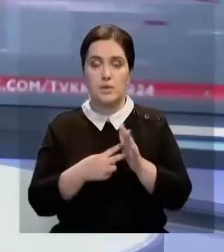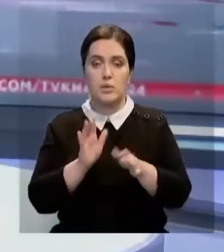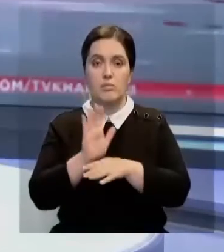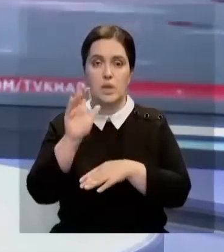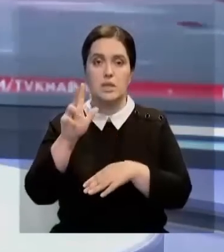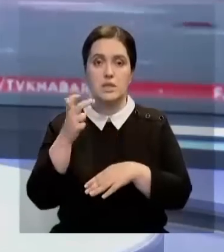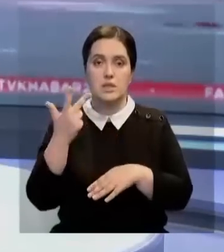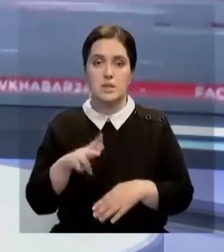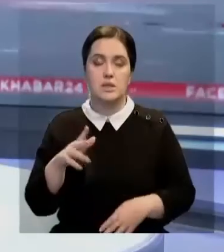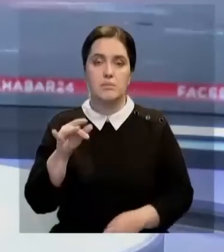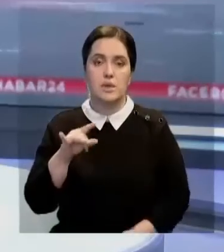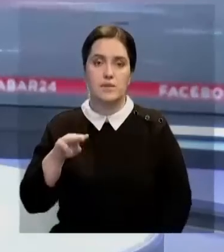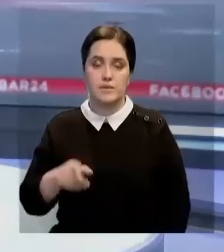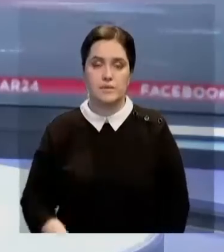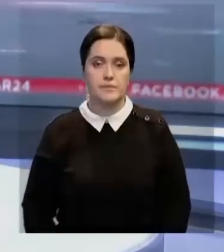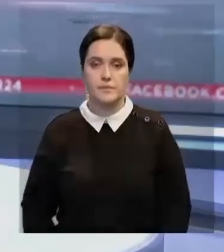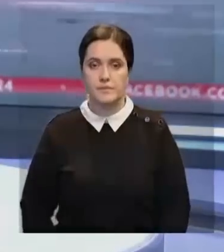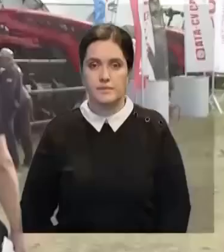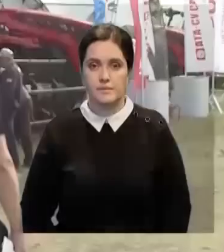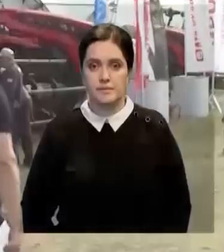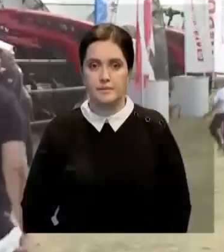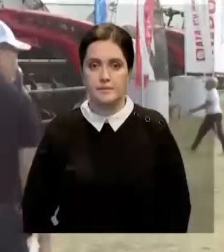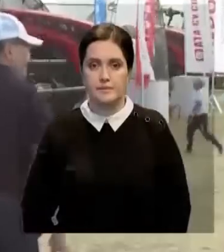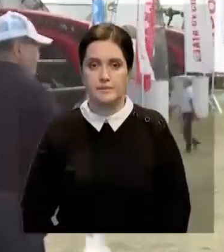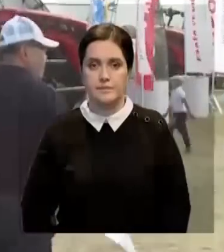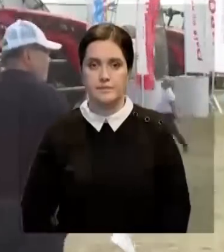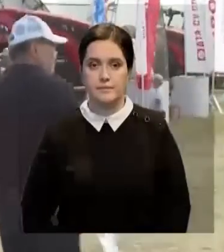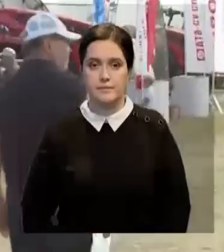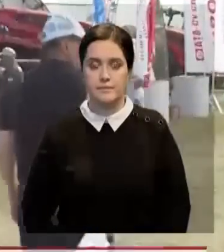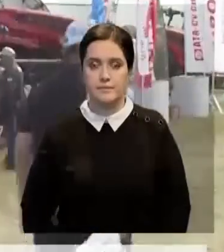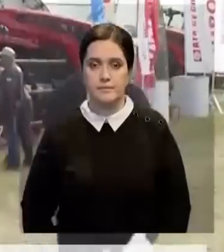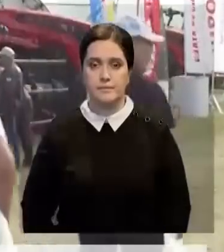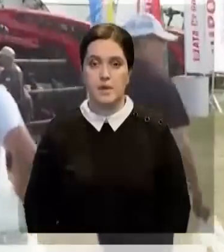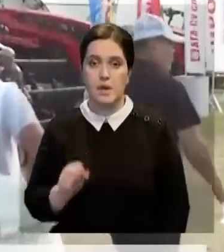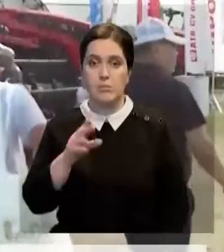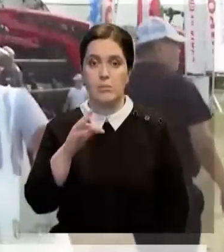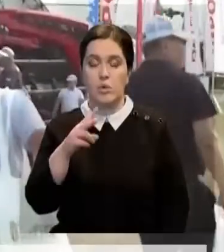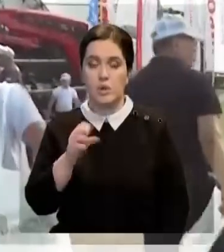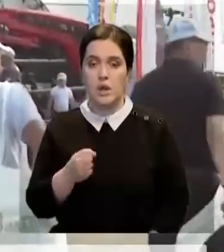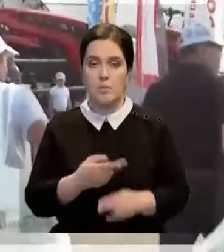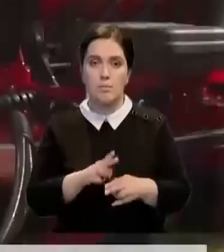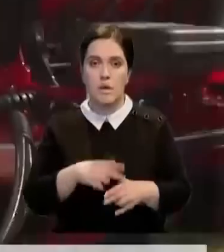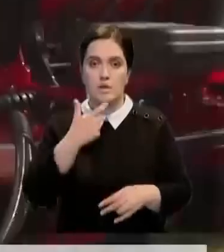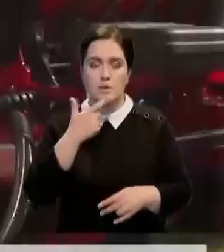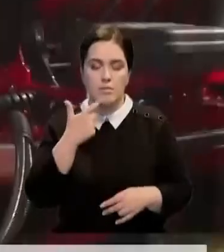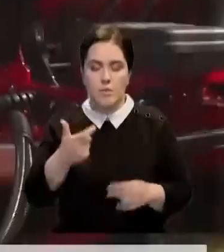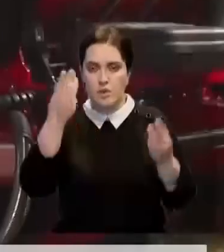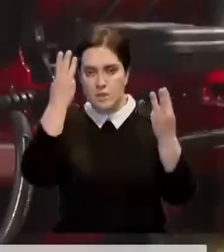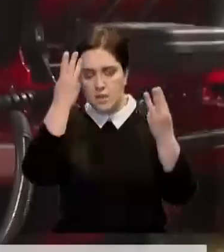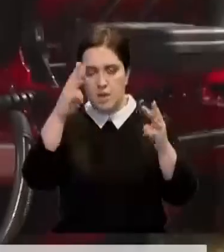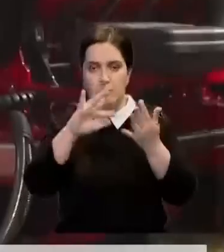планируют направить 330 миллиардов тенге. В Акмолинской области устроили смотр самой современной